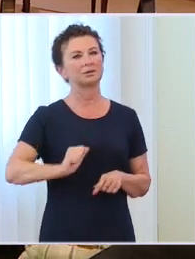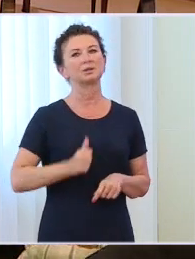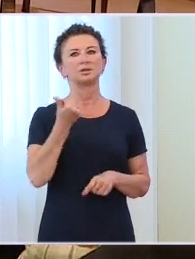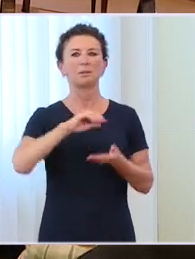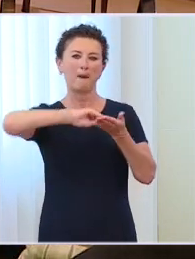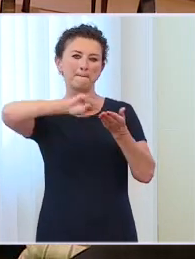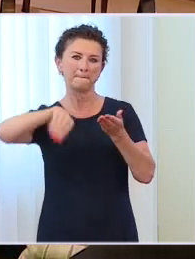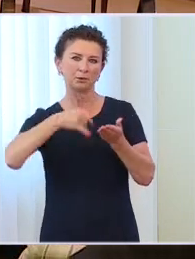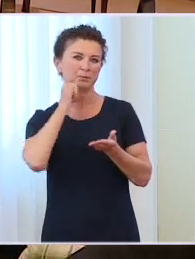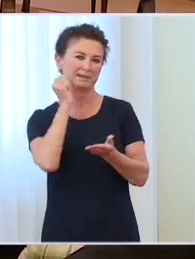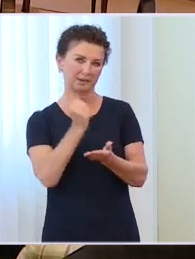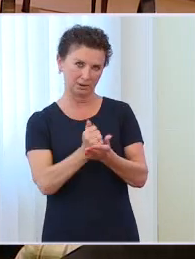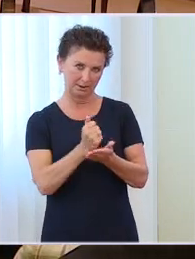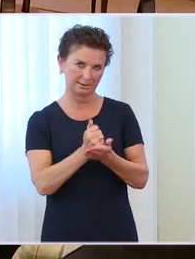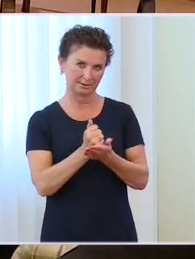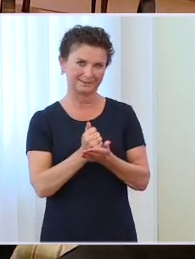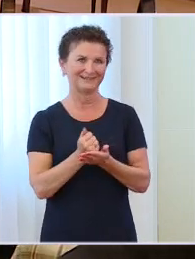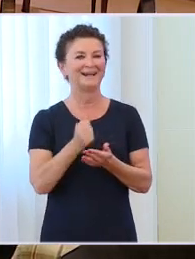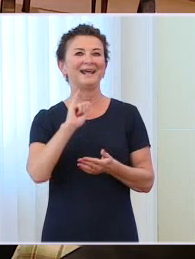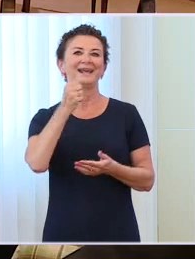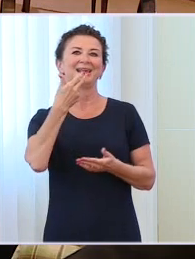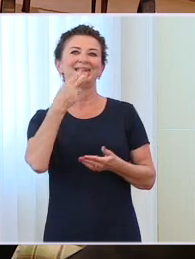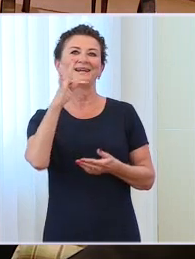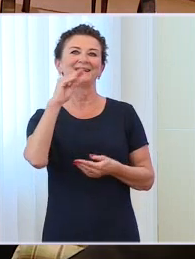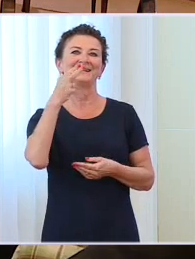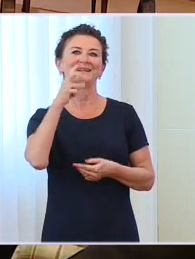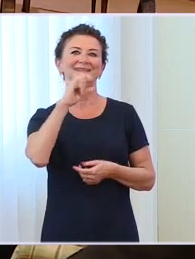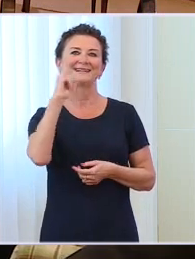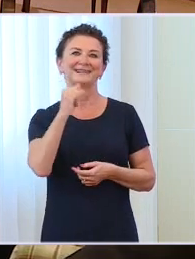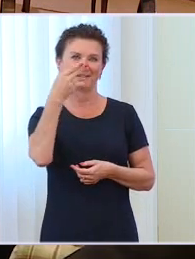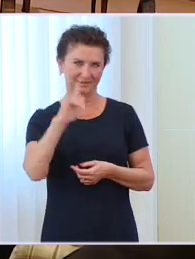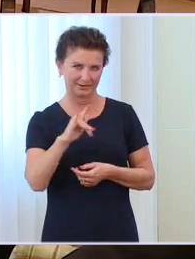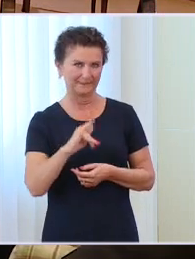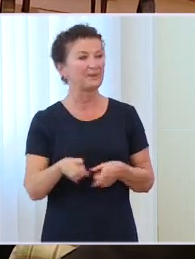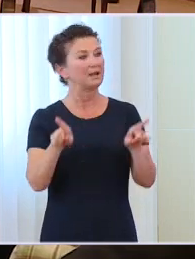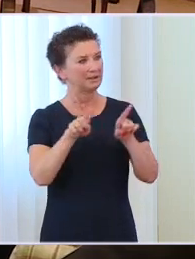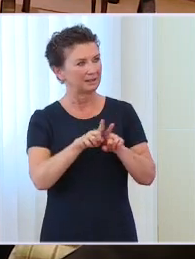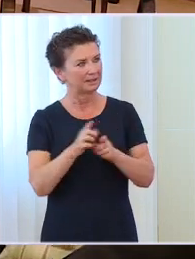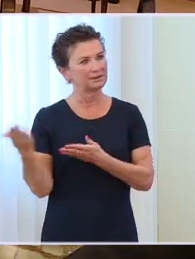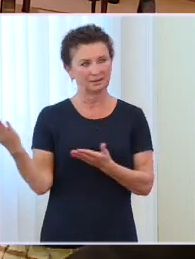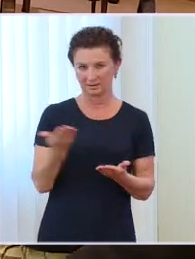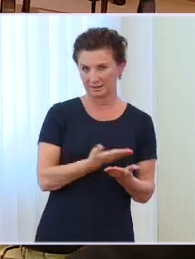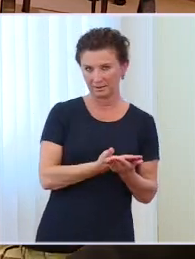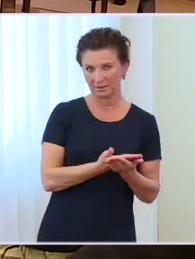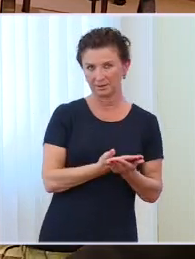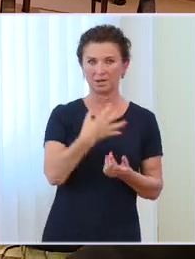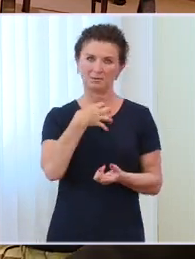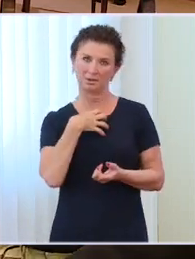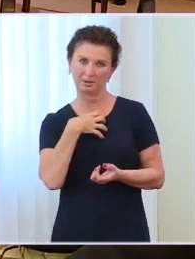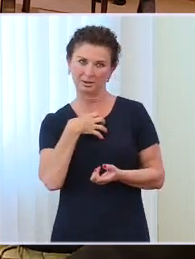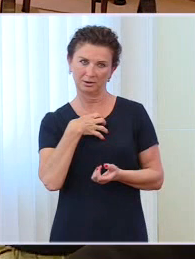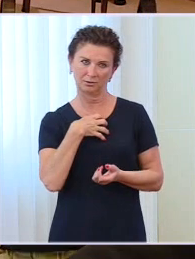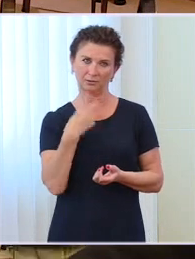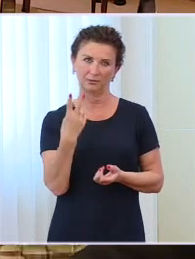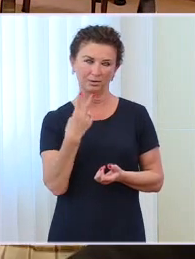miejsce zapraszam również dyrektora Muzeum Historii Polski w Warszawie Roberta Kostro i dyrektora Muzeum Wojska Polskiego w Warszawie Zbigniewa Wawra.